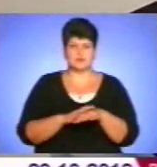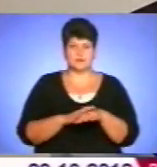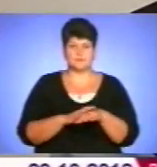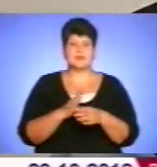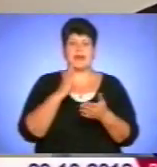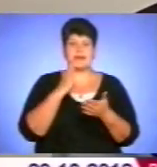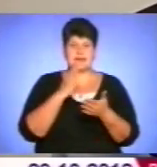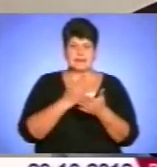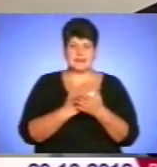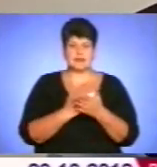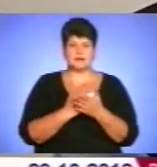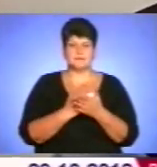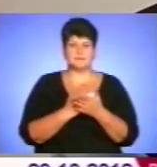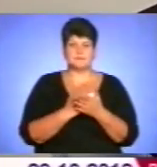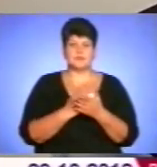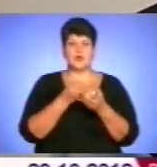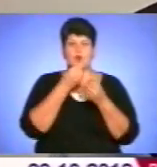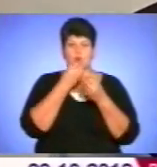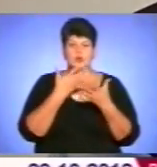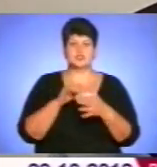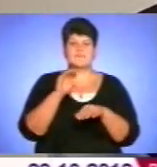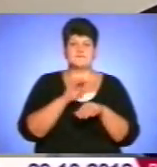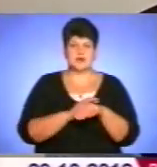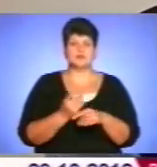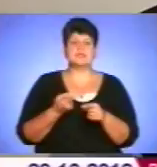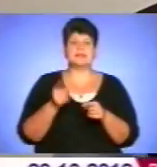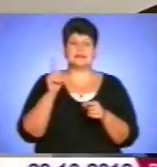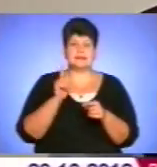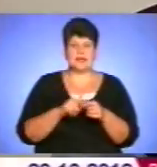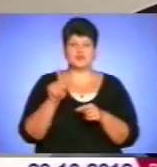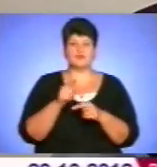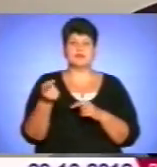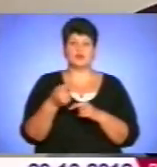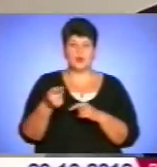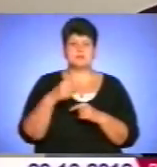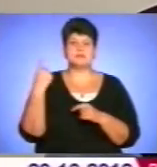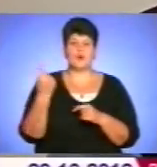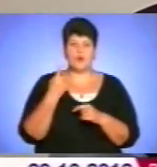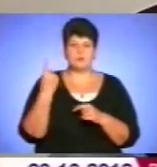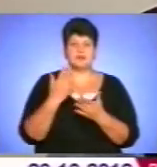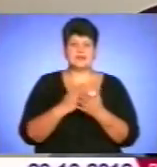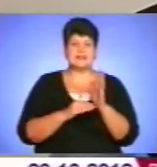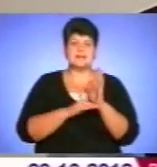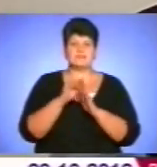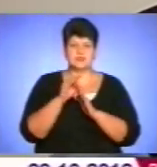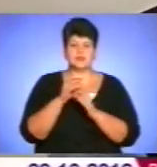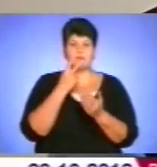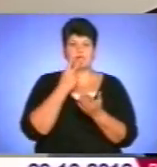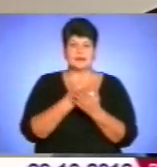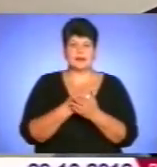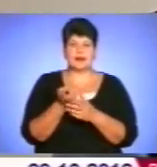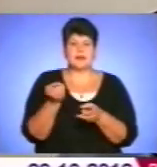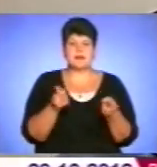Є хороший фактор, це те, що саме в Тернопільській області є найвищим показник явки